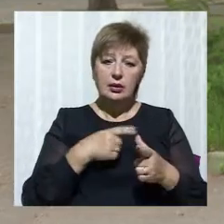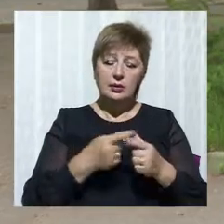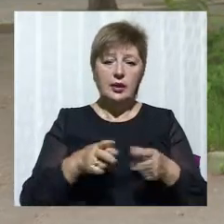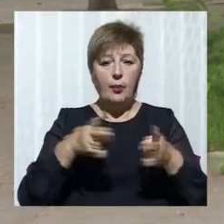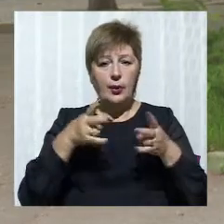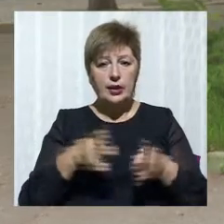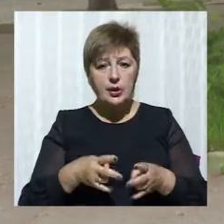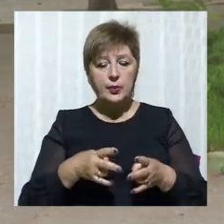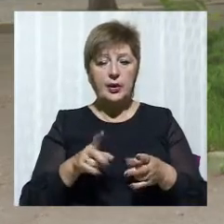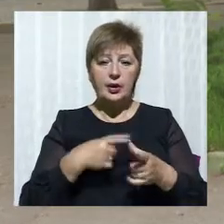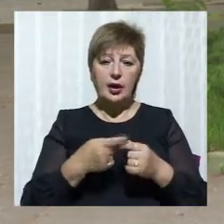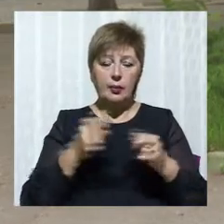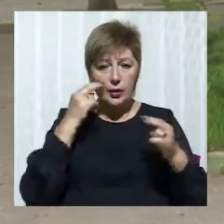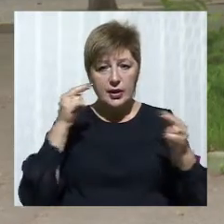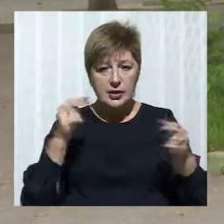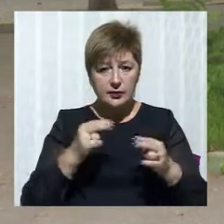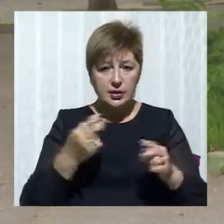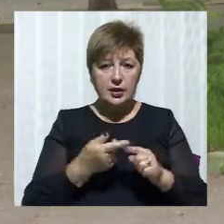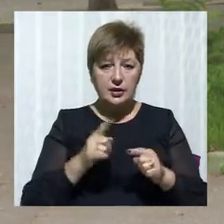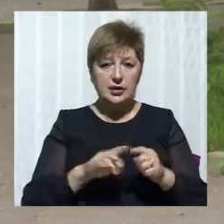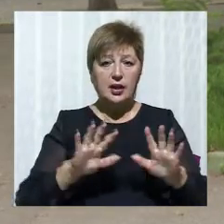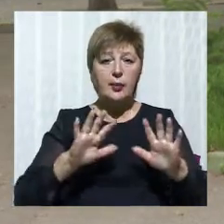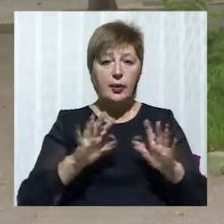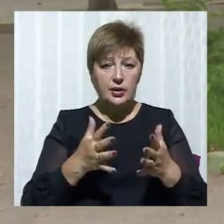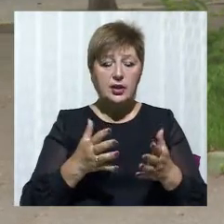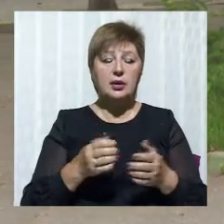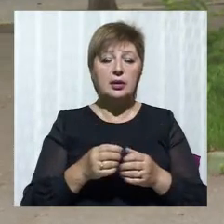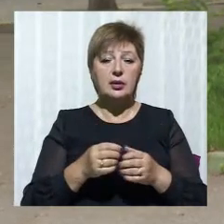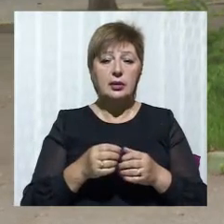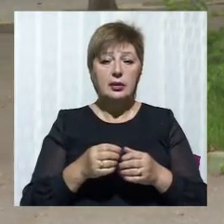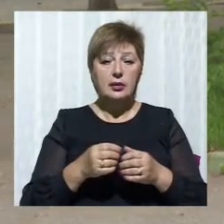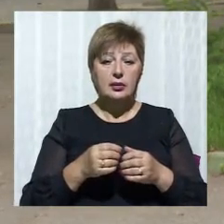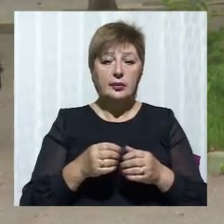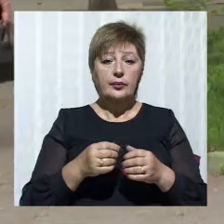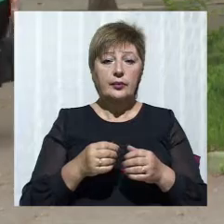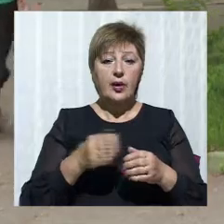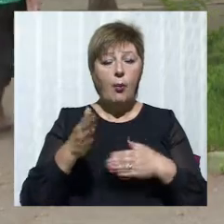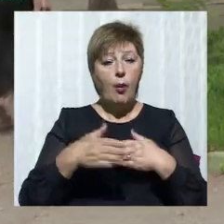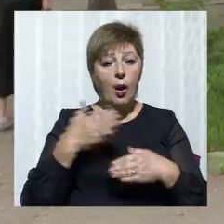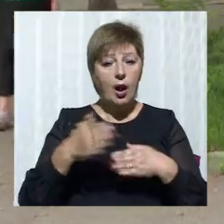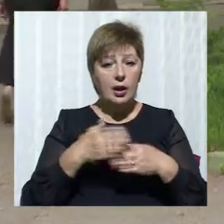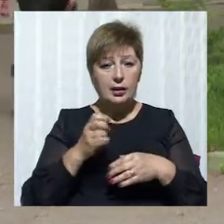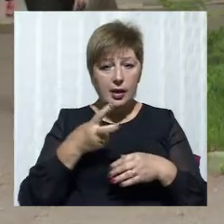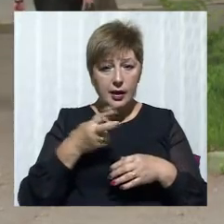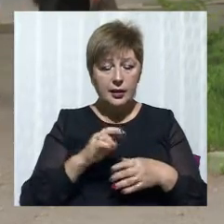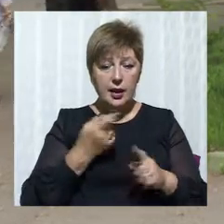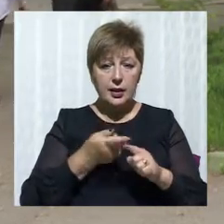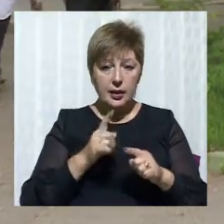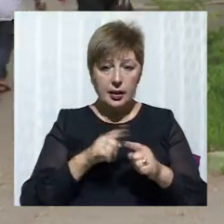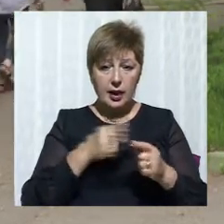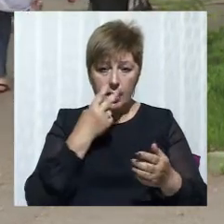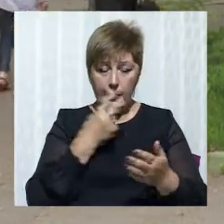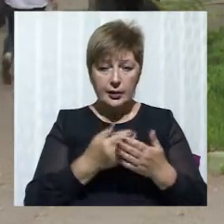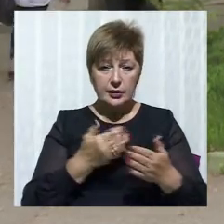свідків цієї події. До того ж, покарання, яке передбачено